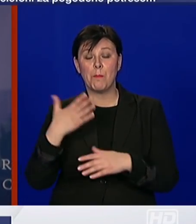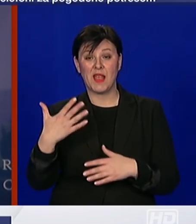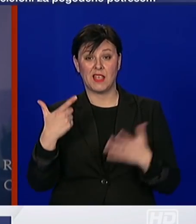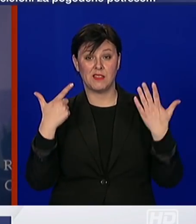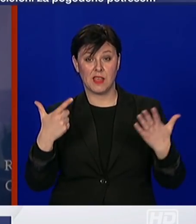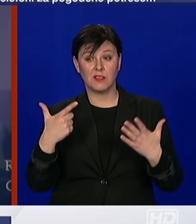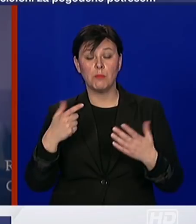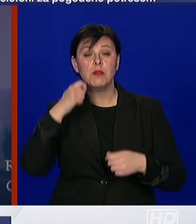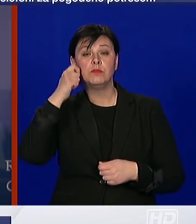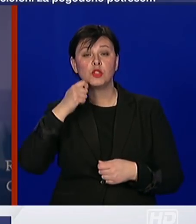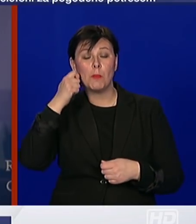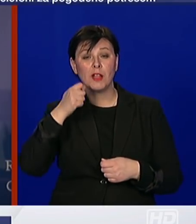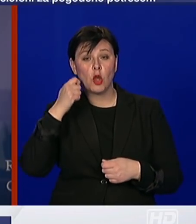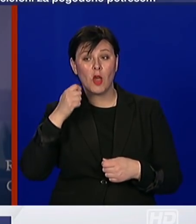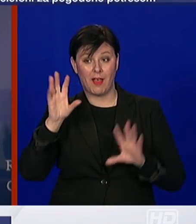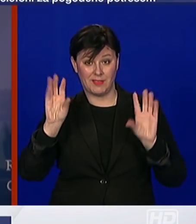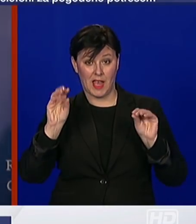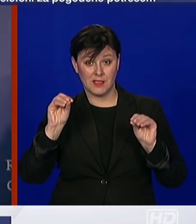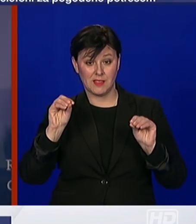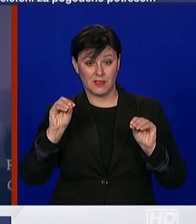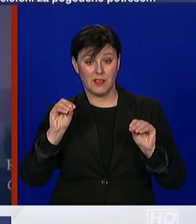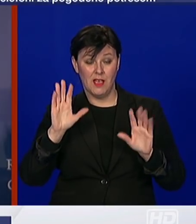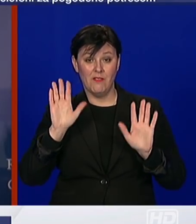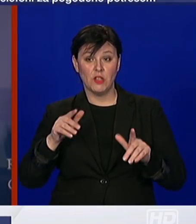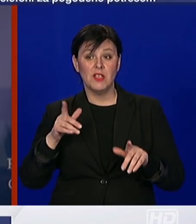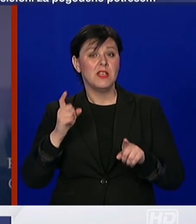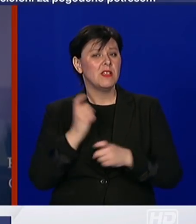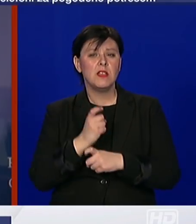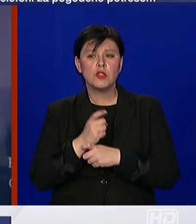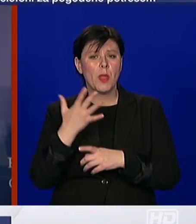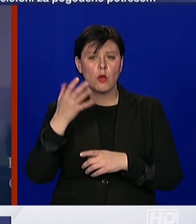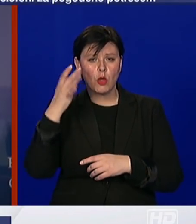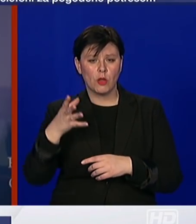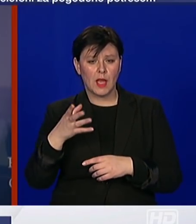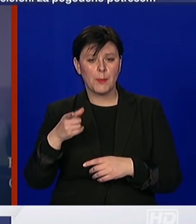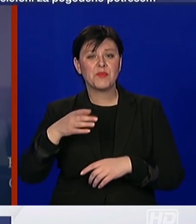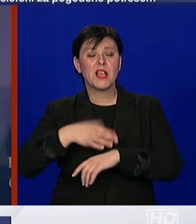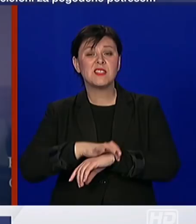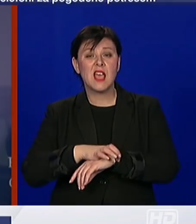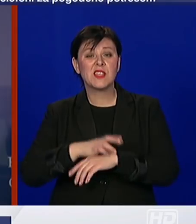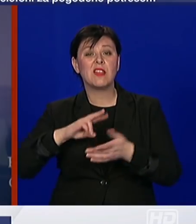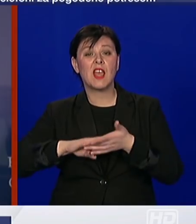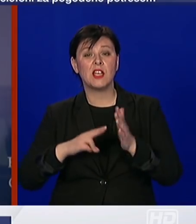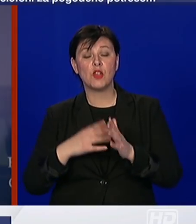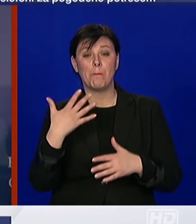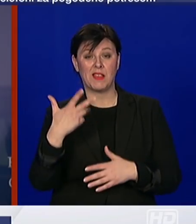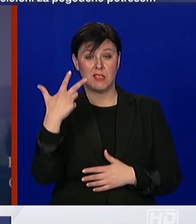stomatologa 10, kao što je to već nekoliko dana ista brojka, sestra i tehničari 53,